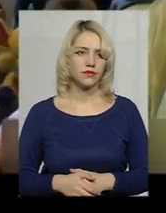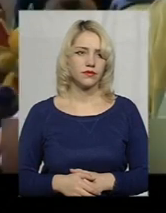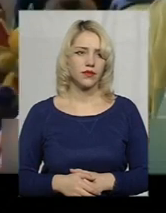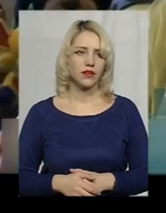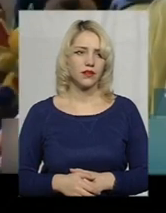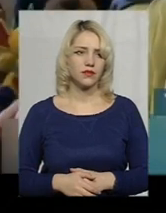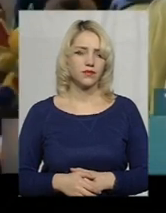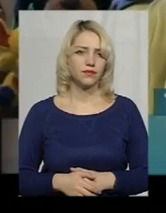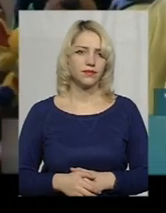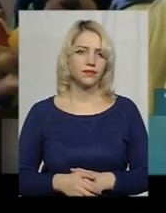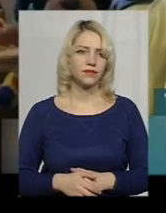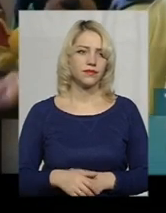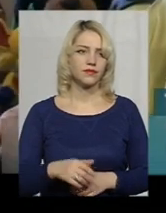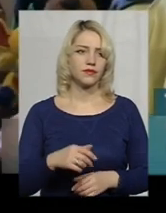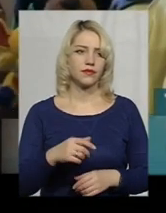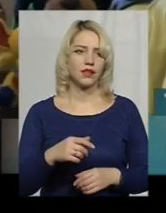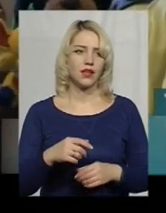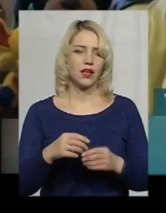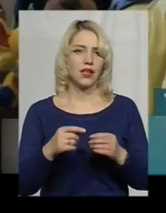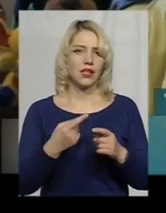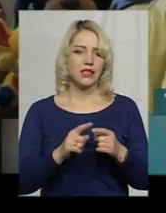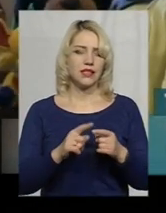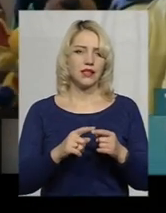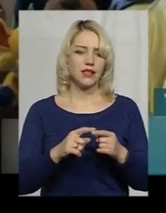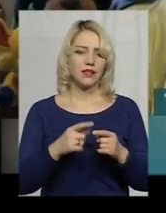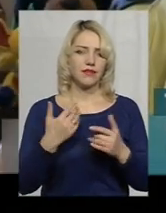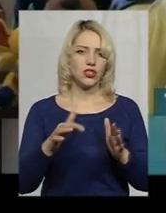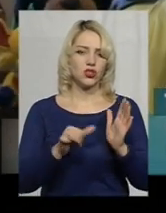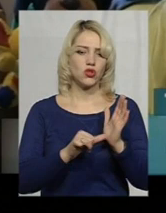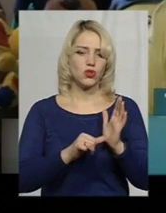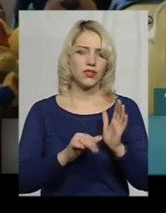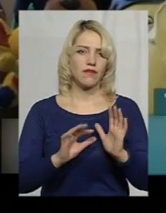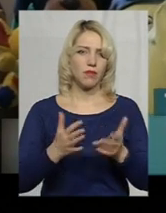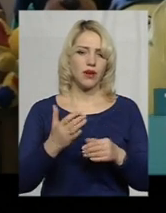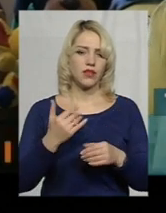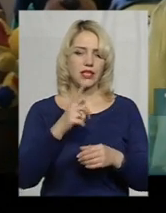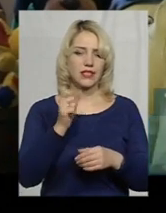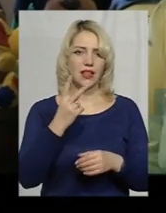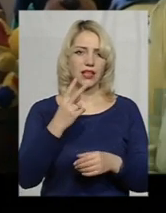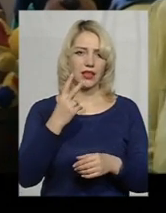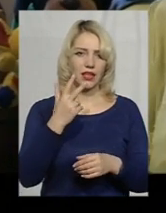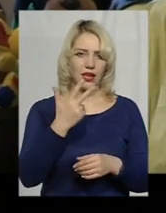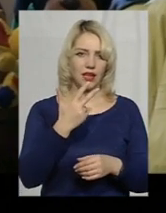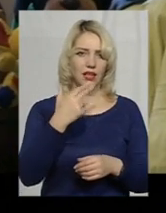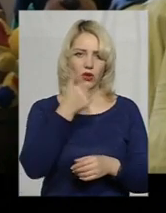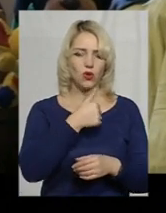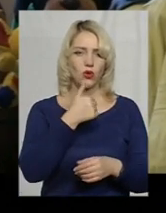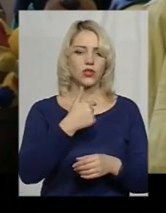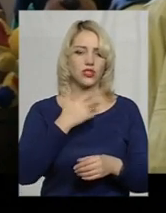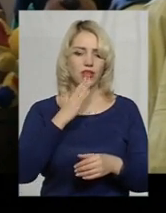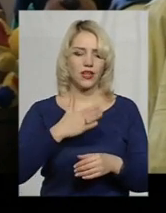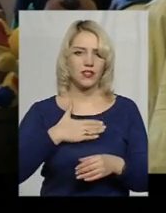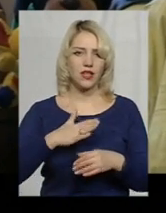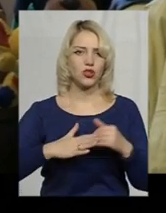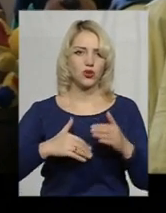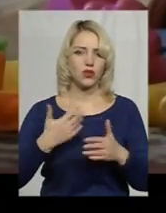,10, але шостий випадок. За три роки вона шостий випадок, і через наші руки пройшло